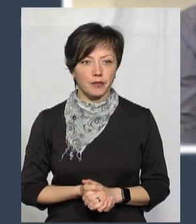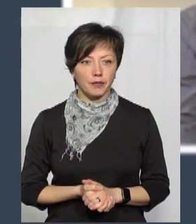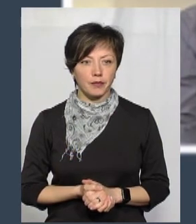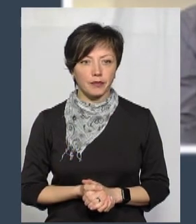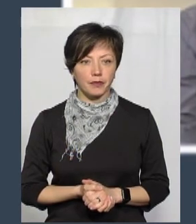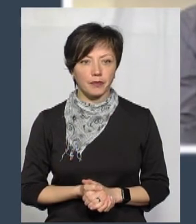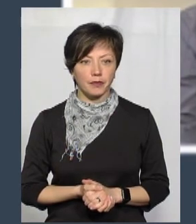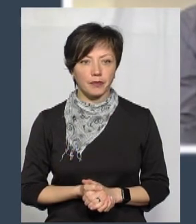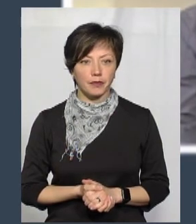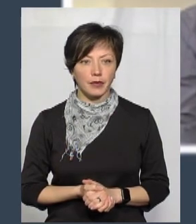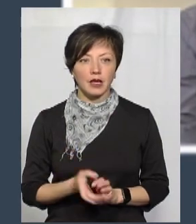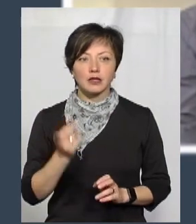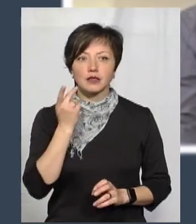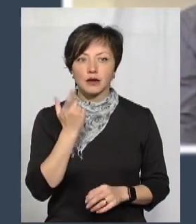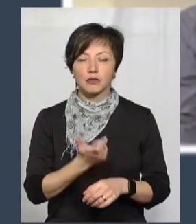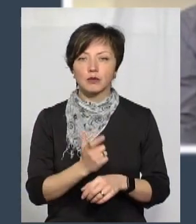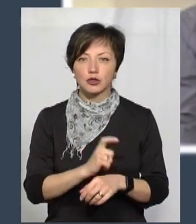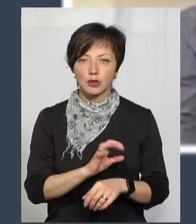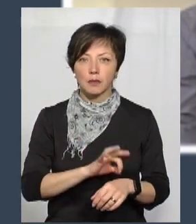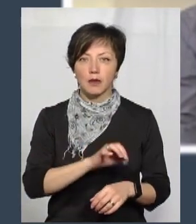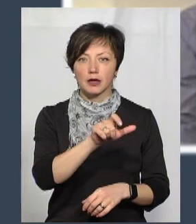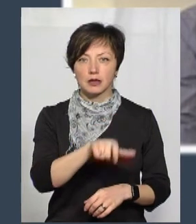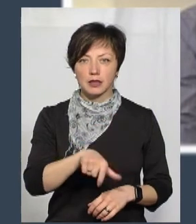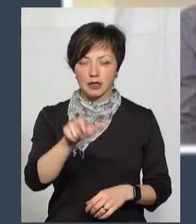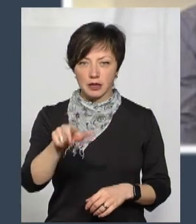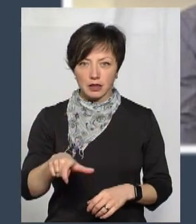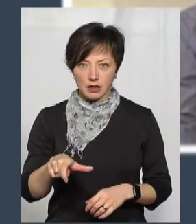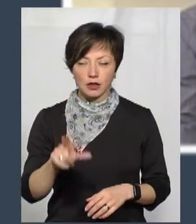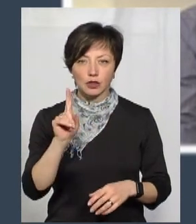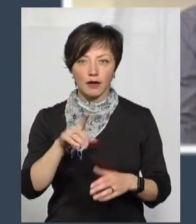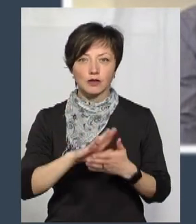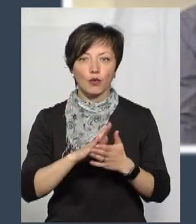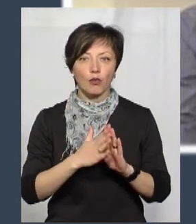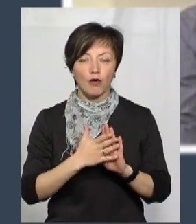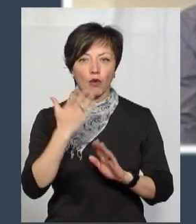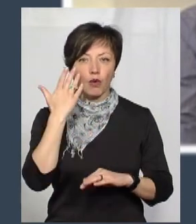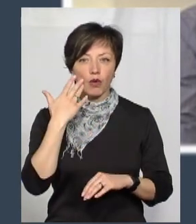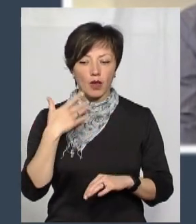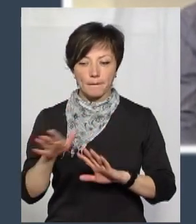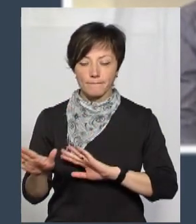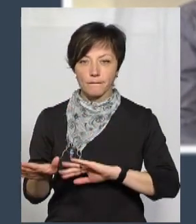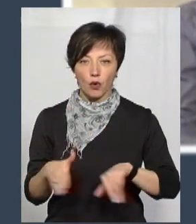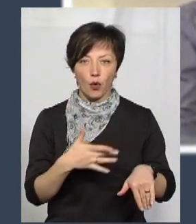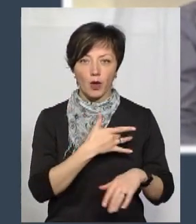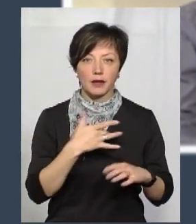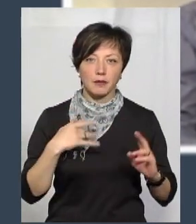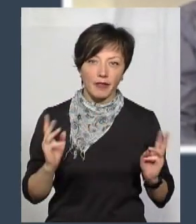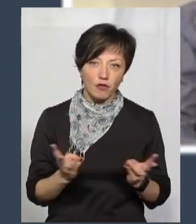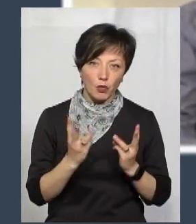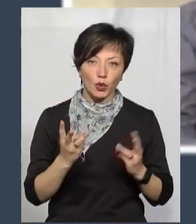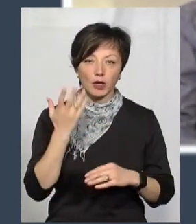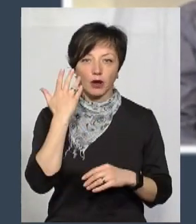Зазвичай у більшості пацієнтів, навіть за умови, коли проходить пневмонія,